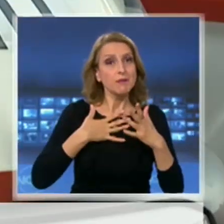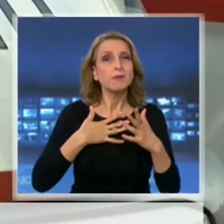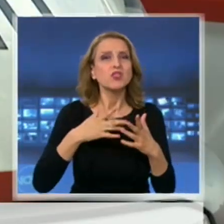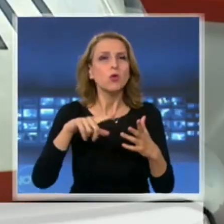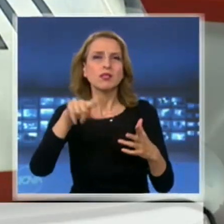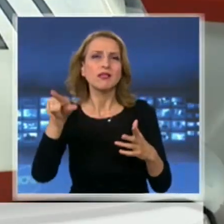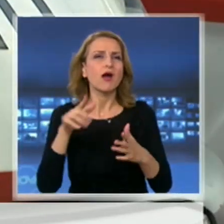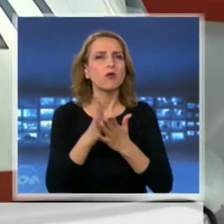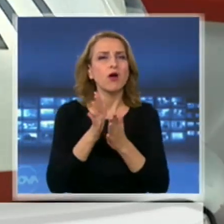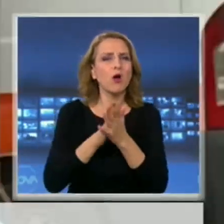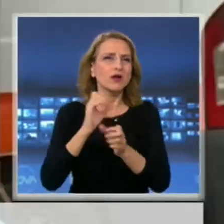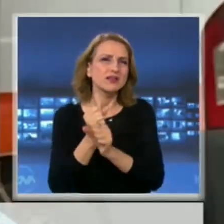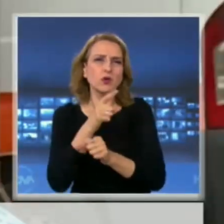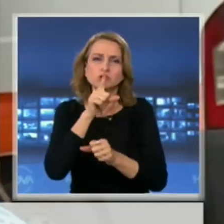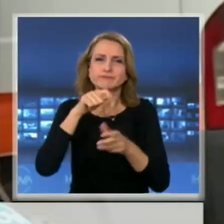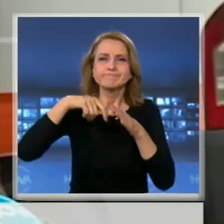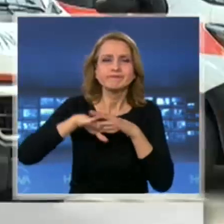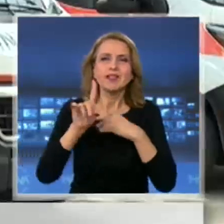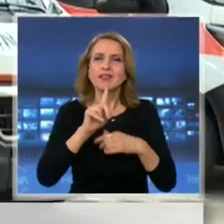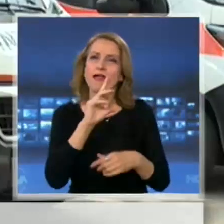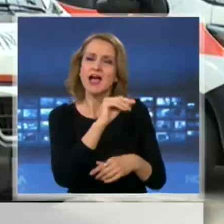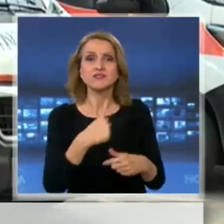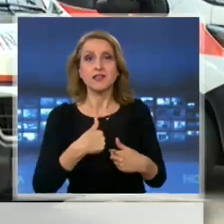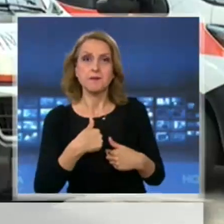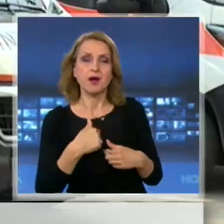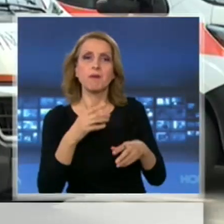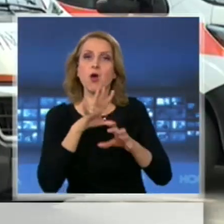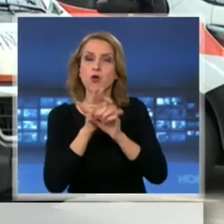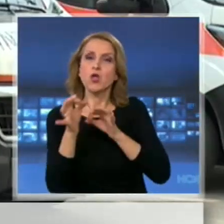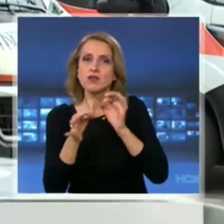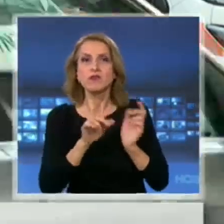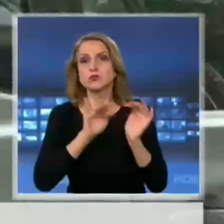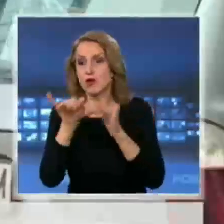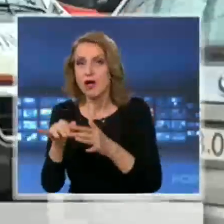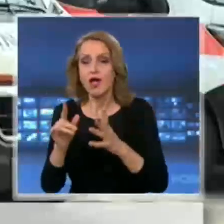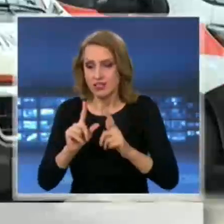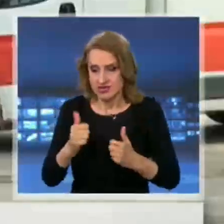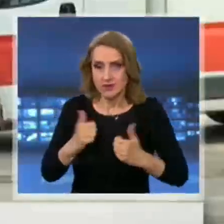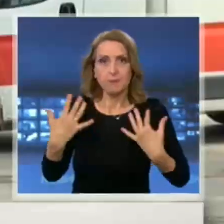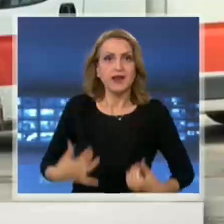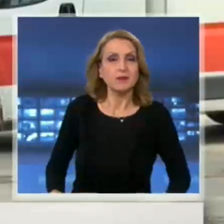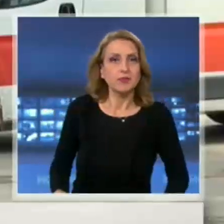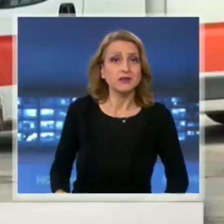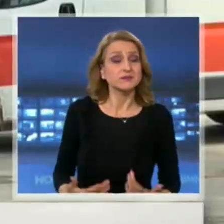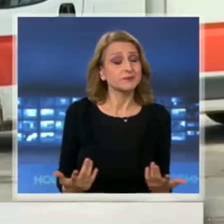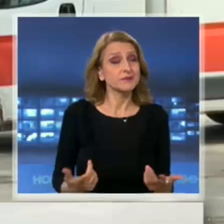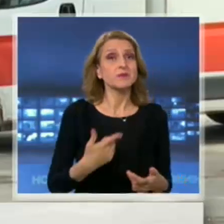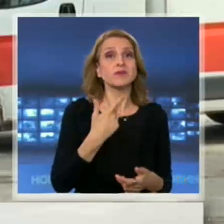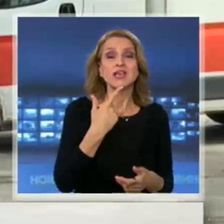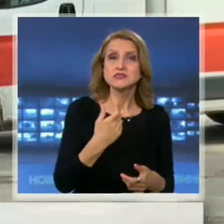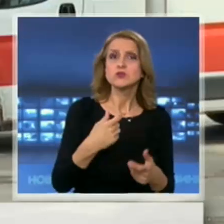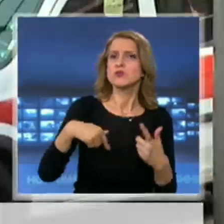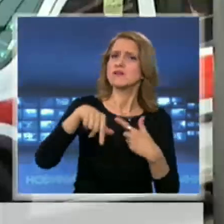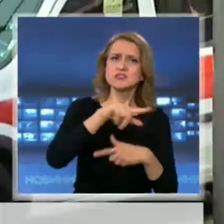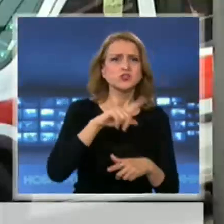Съответно, не отиваме съвсем предпазени. Въпреки всичко това, към този момент няма лекар, напусна успешна помощ заради страх